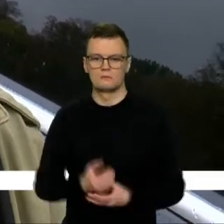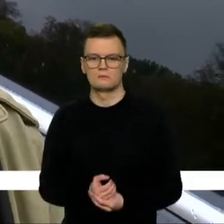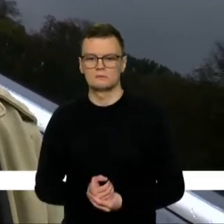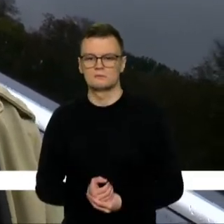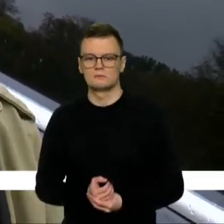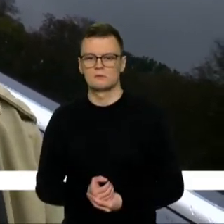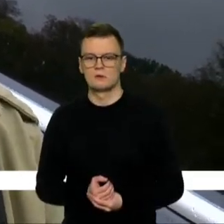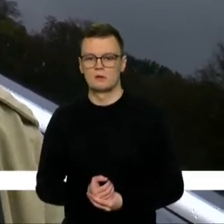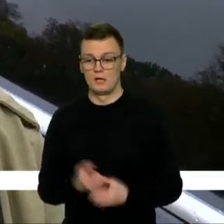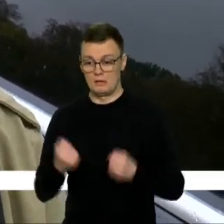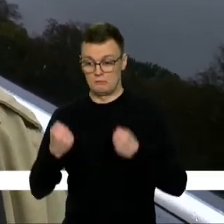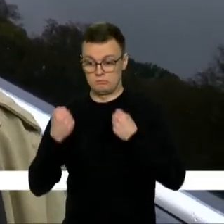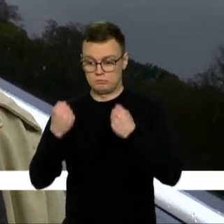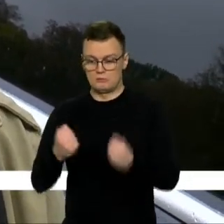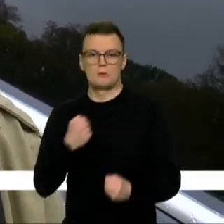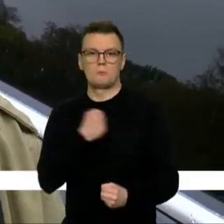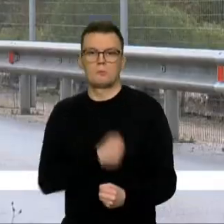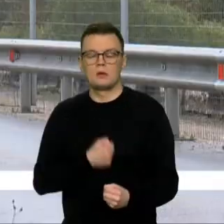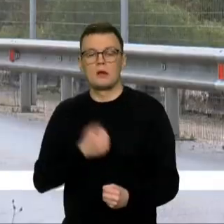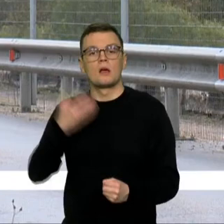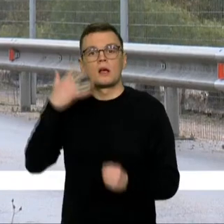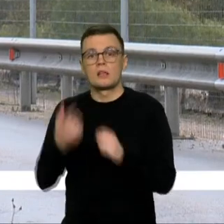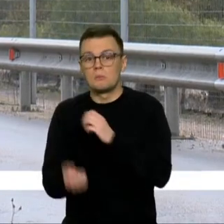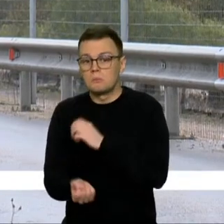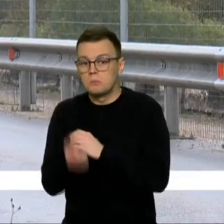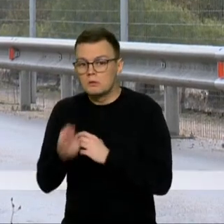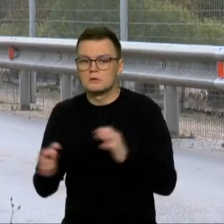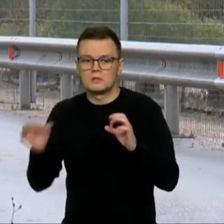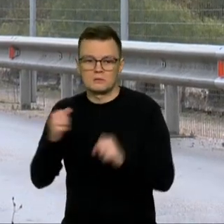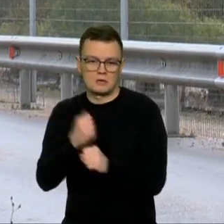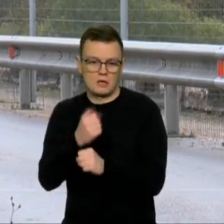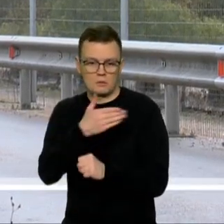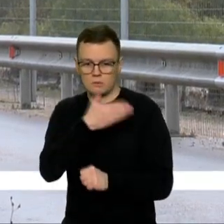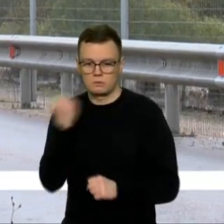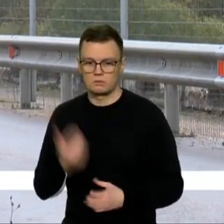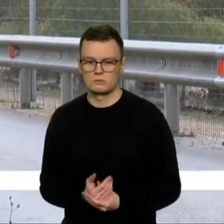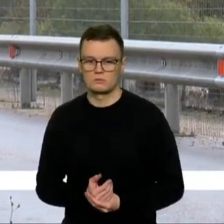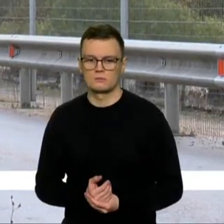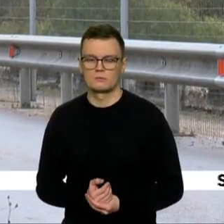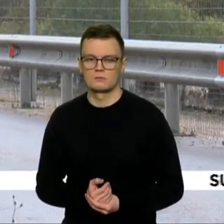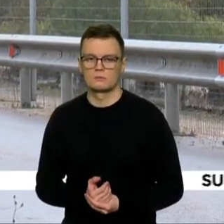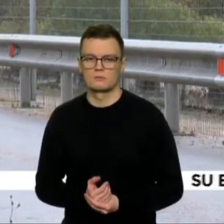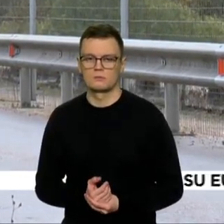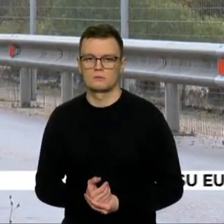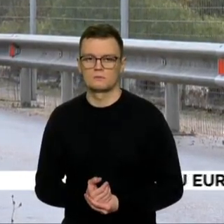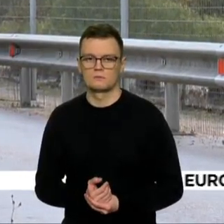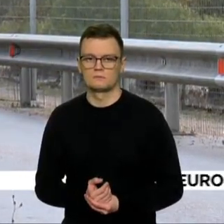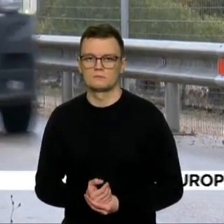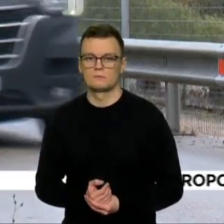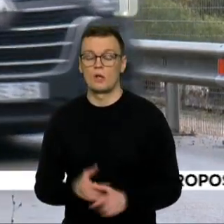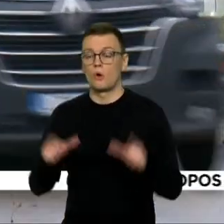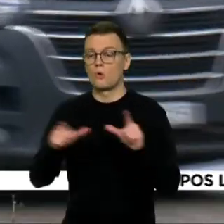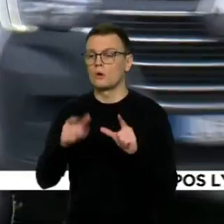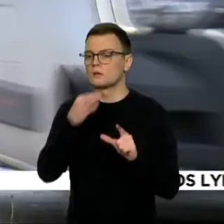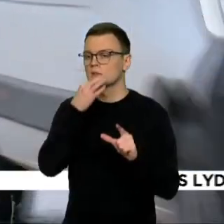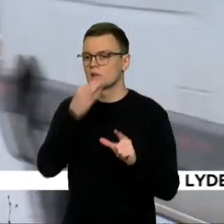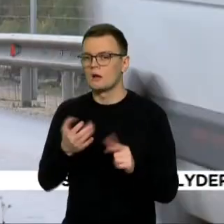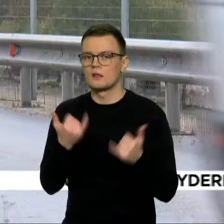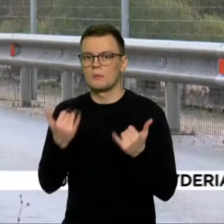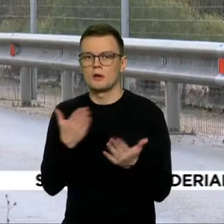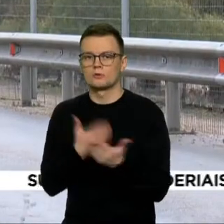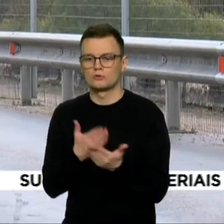galbūt su kažką darys, pokokas nieko nedaro. Ūkininkai sako, dabar sunku pasiekti laukus kitoje dubysos pusėje.